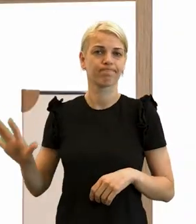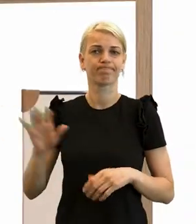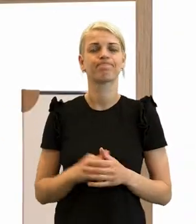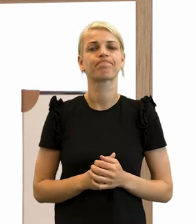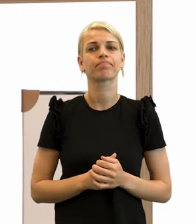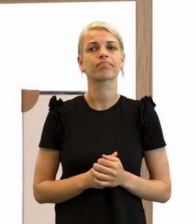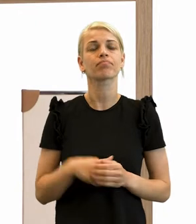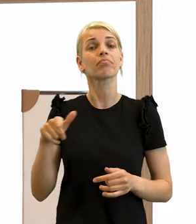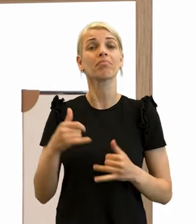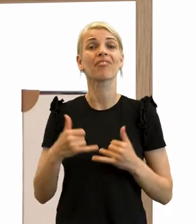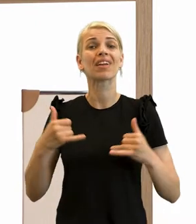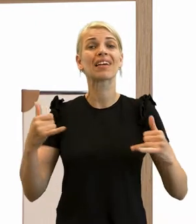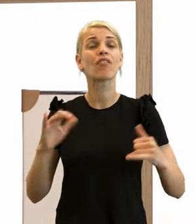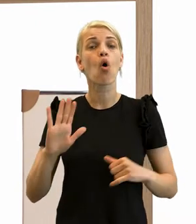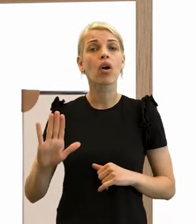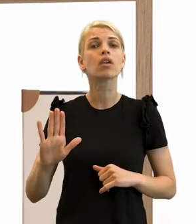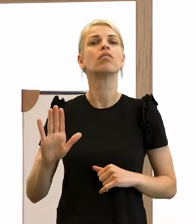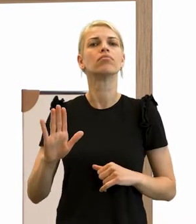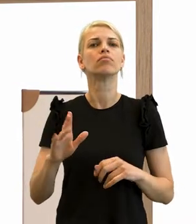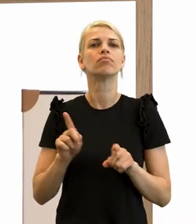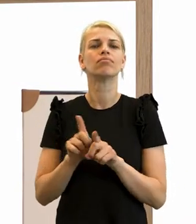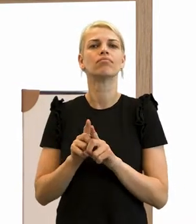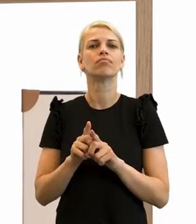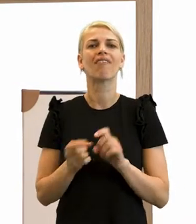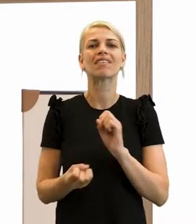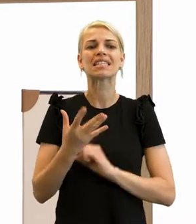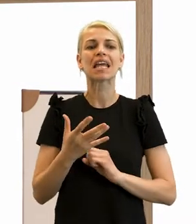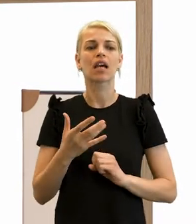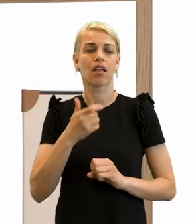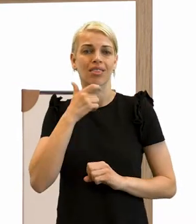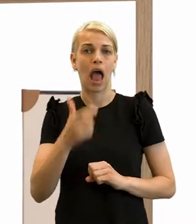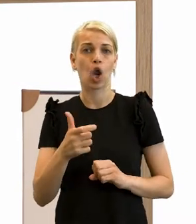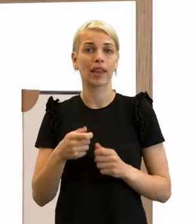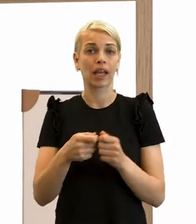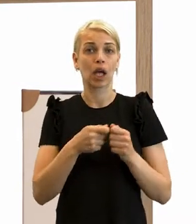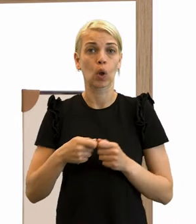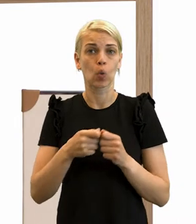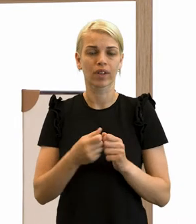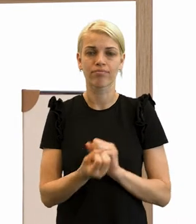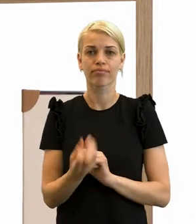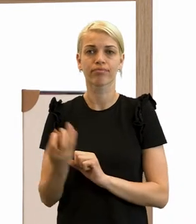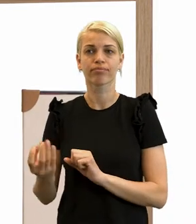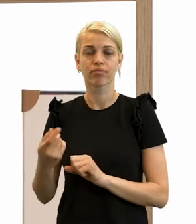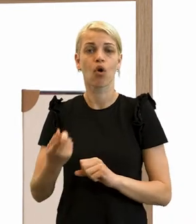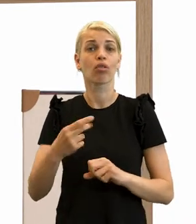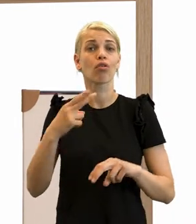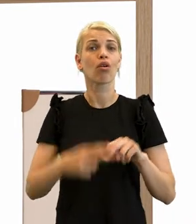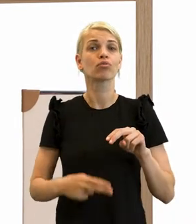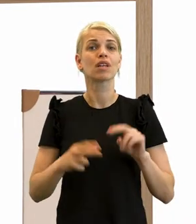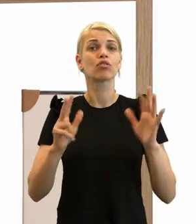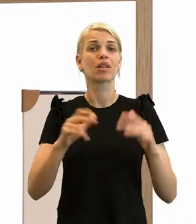Dojivoja Habsburskej monarchie do veľkej miery zasiahol vznik národných hnutí, ktorý sa v Európe rozmáhal od konca 18.